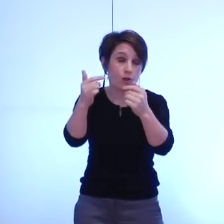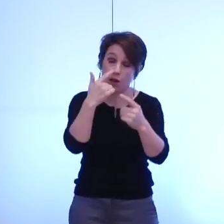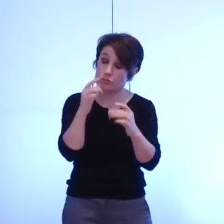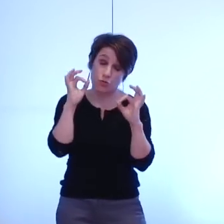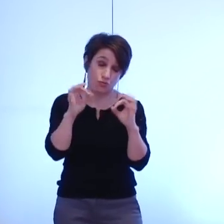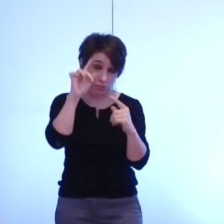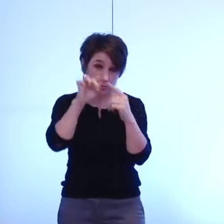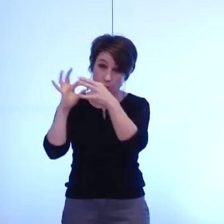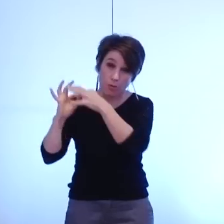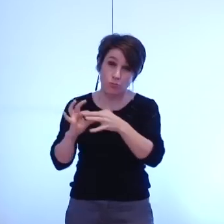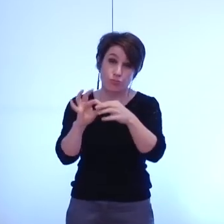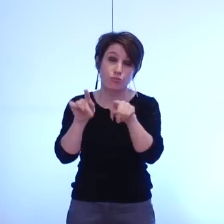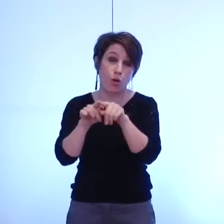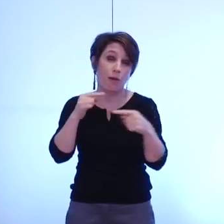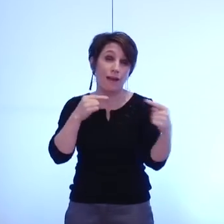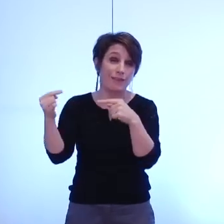'à présent